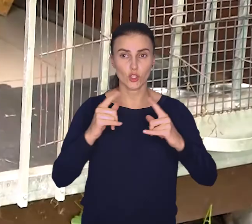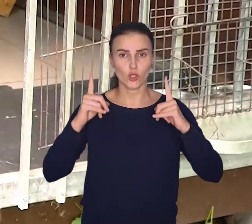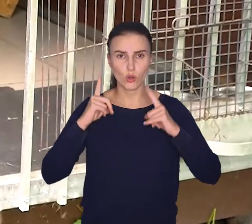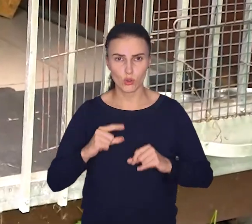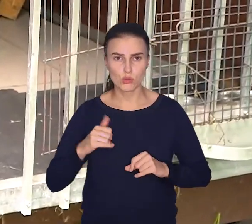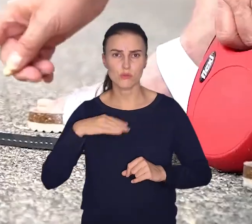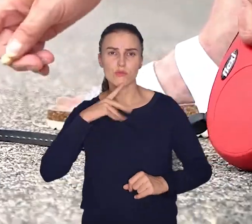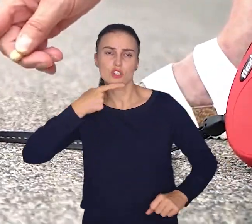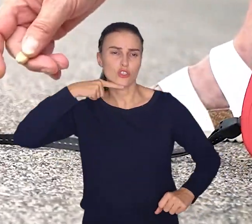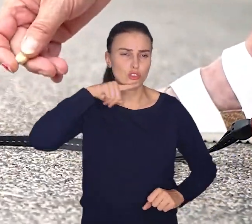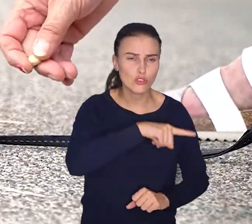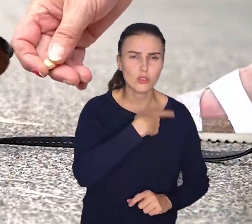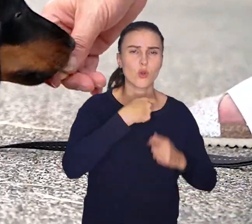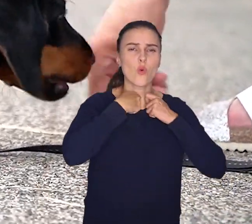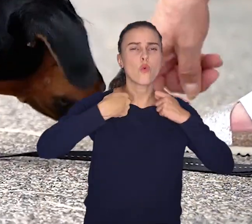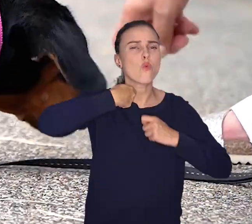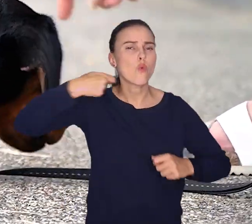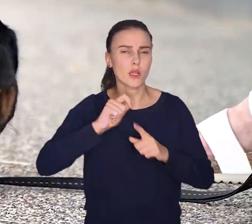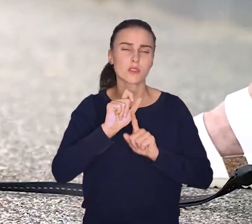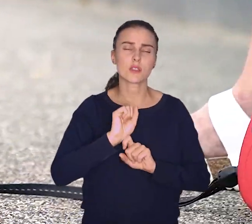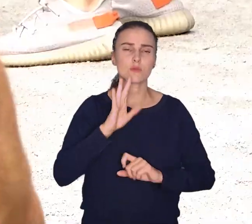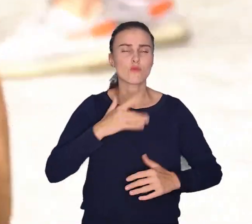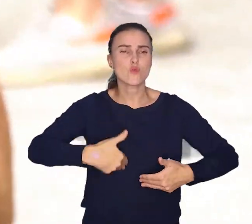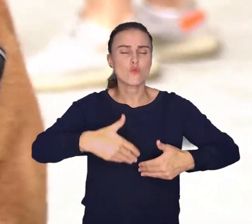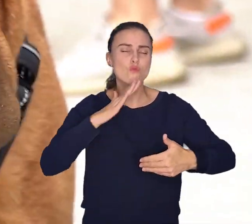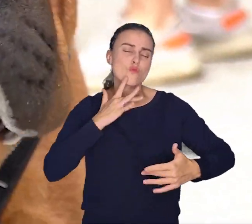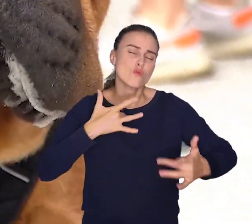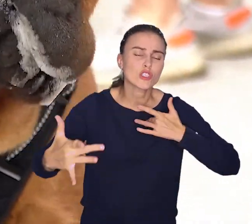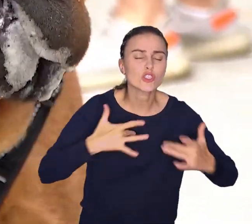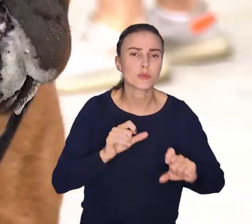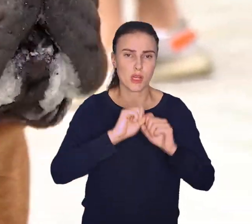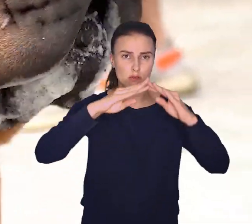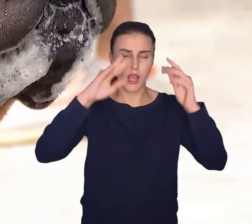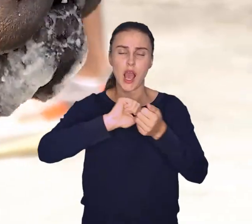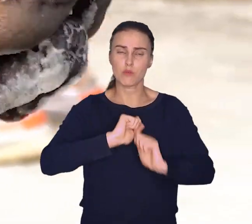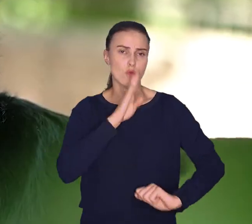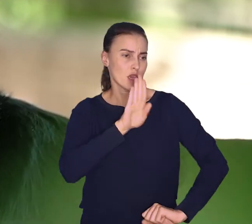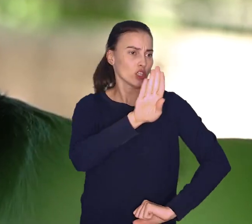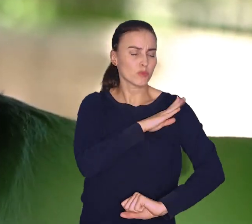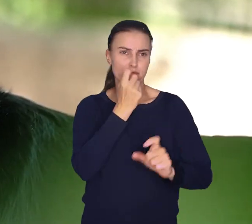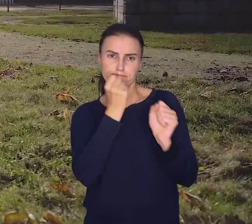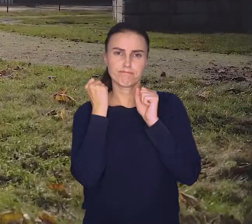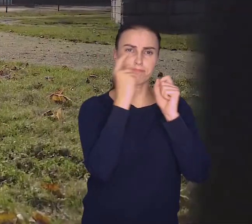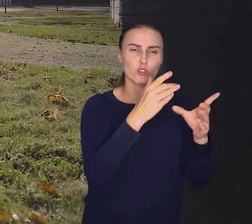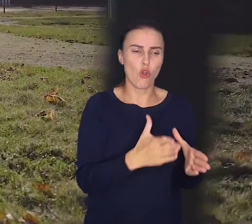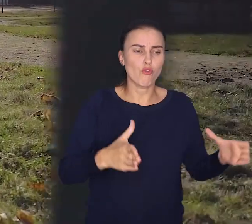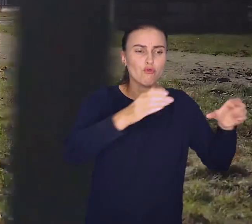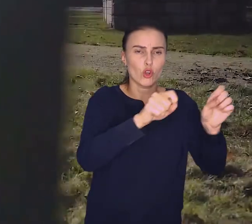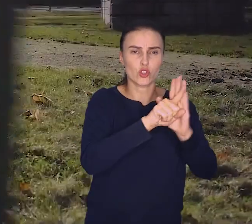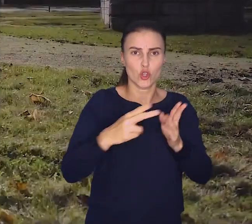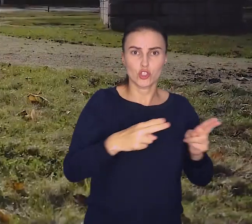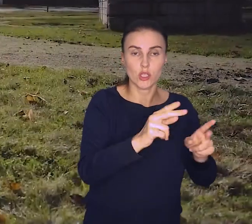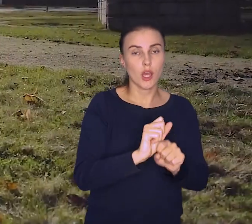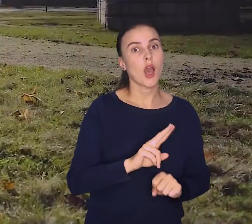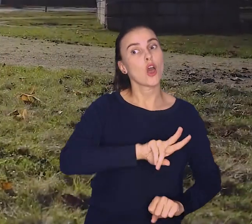Jedni skazują je na łańcuch, głód, ból i cierpienie w klatkach albo na śmierć w worku wyrzuconym do rzeki.